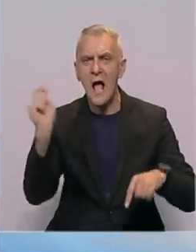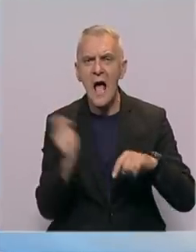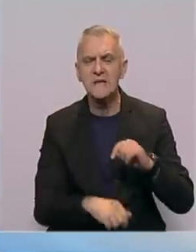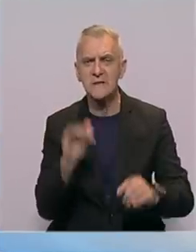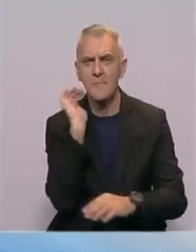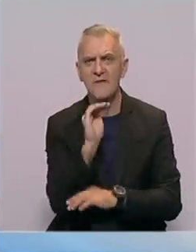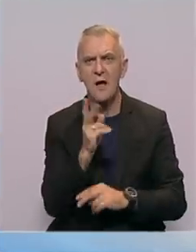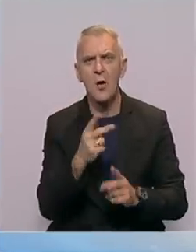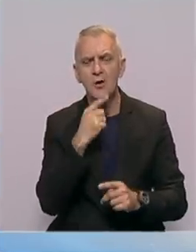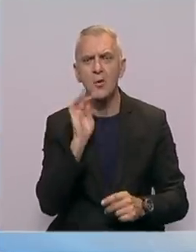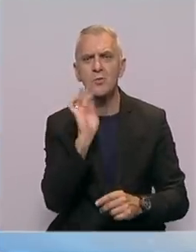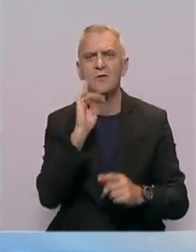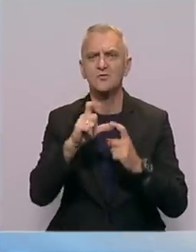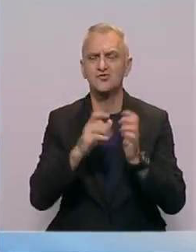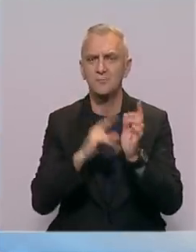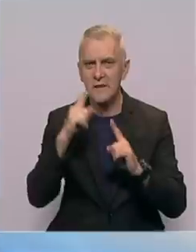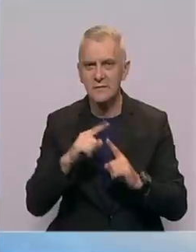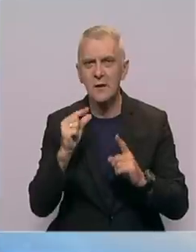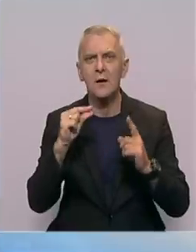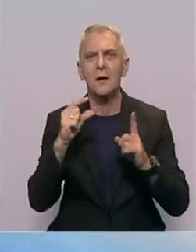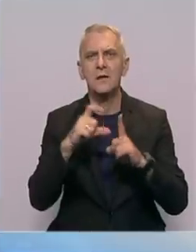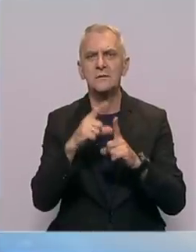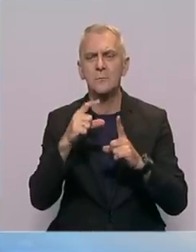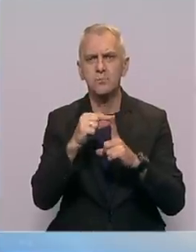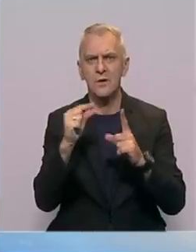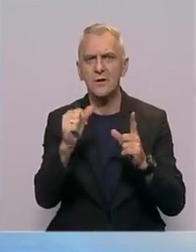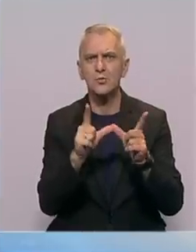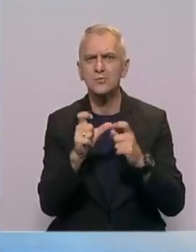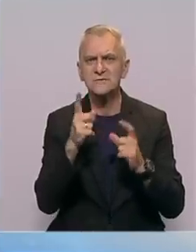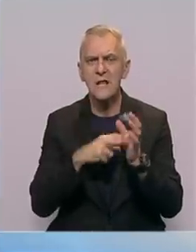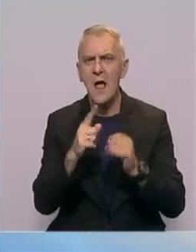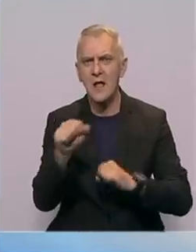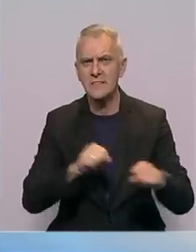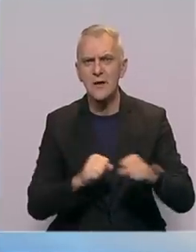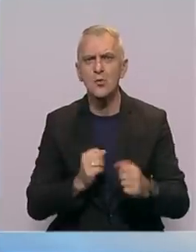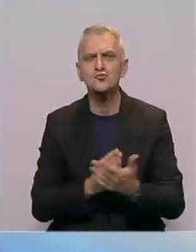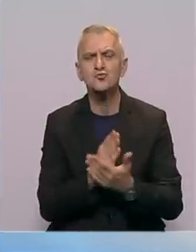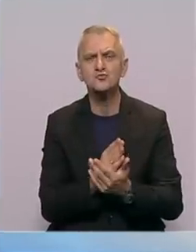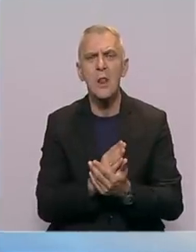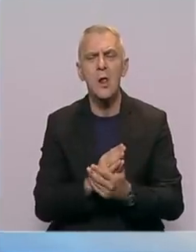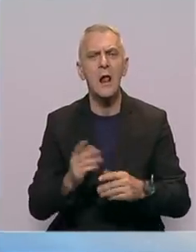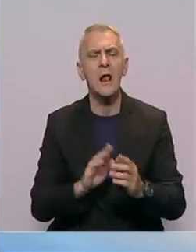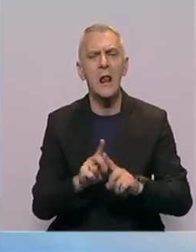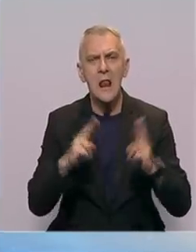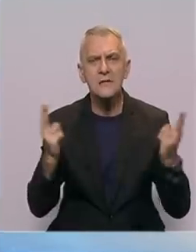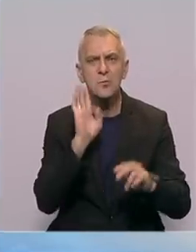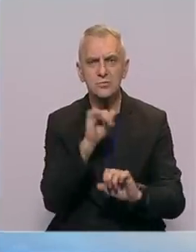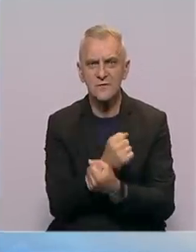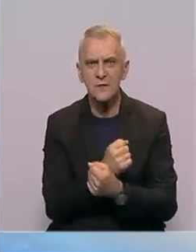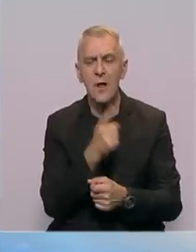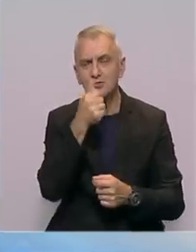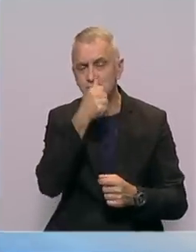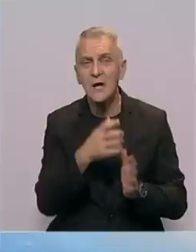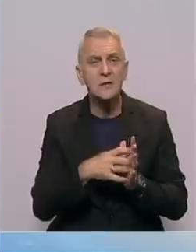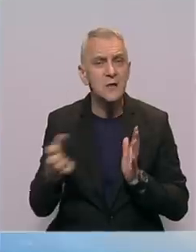prijave, kako kaže, protiv Kristijana Šmita i Dragana Prusine, ravnatelja službenog lista BiH, što slijedi